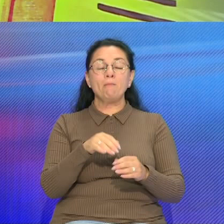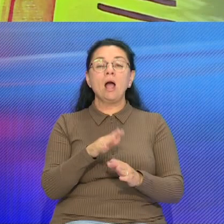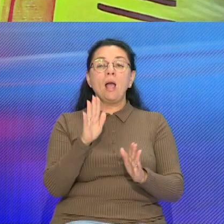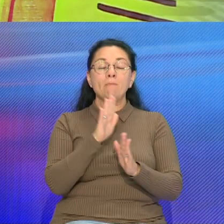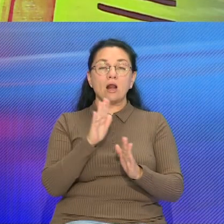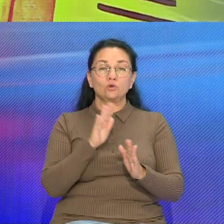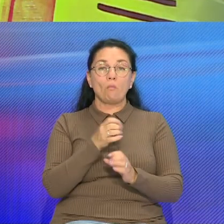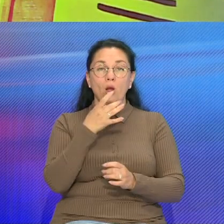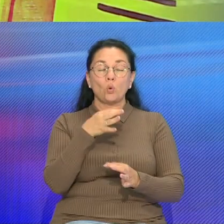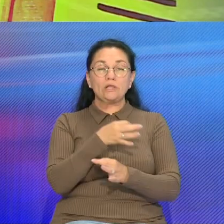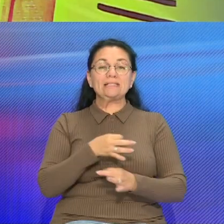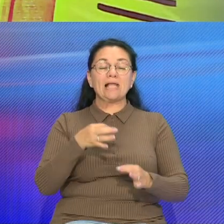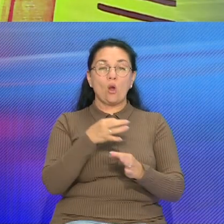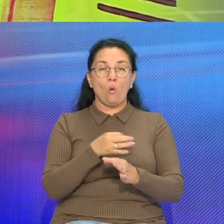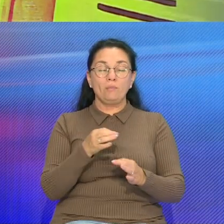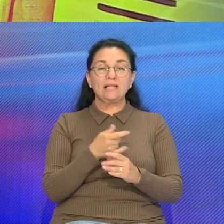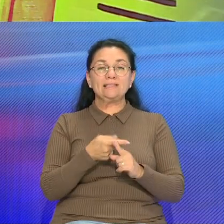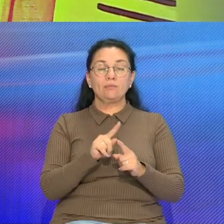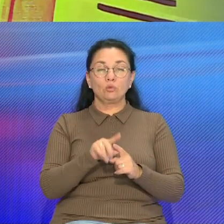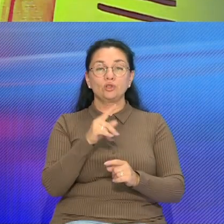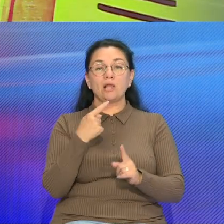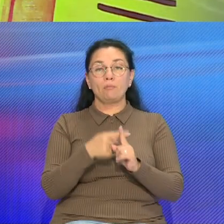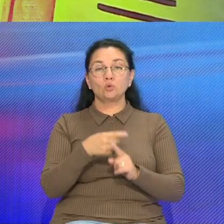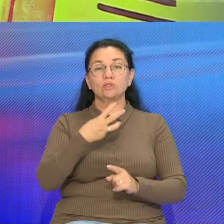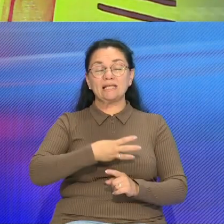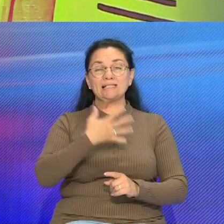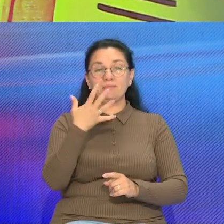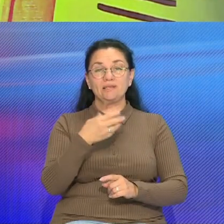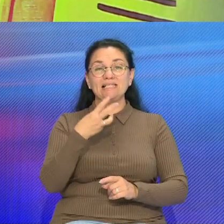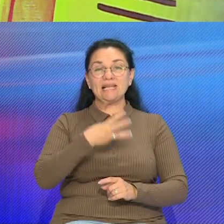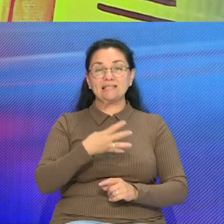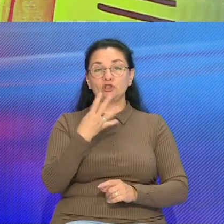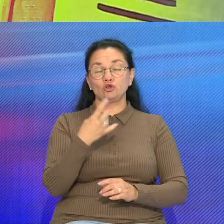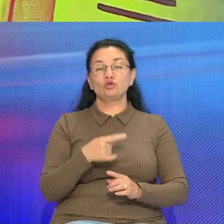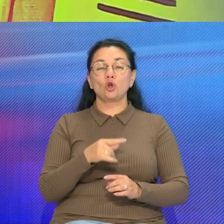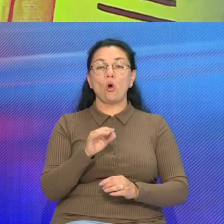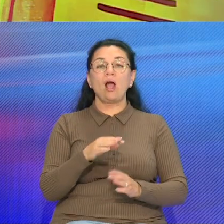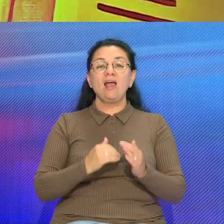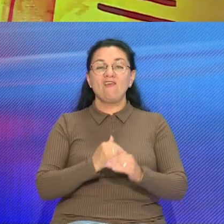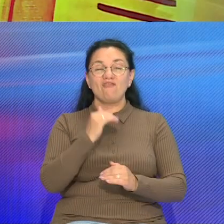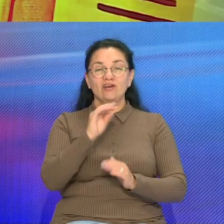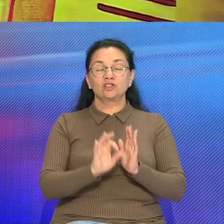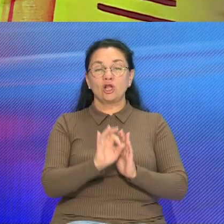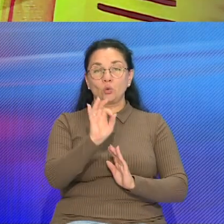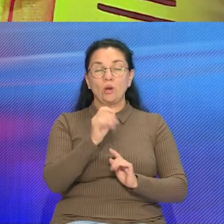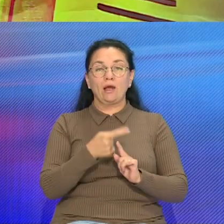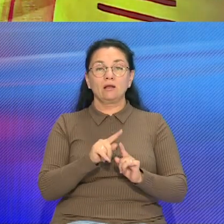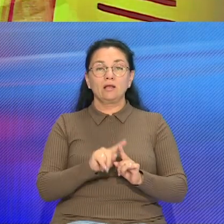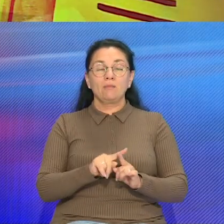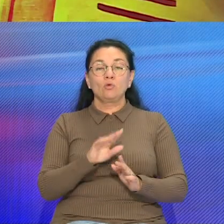по Гродненской области поветро прогреется до плюс 30-34 градусов, а местами и до 35